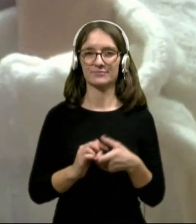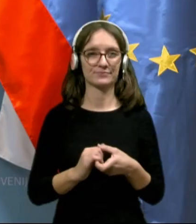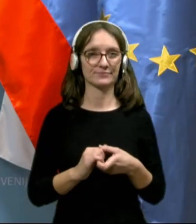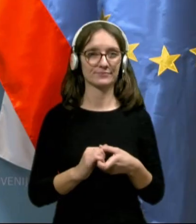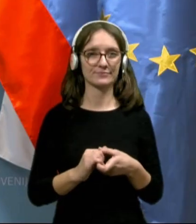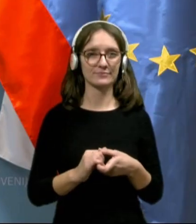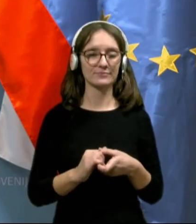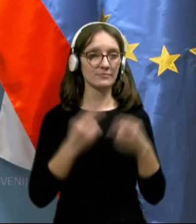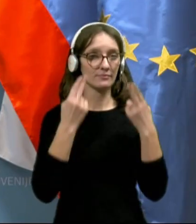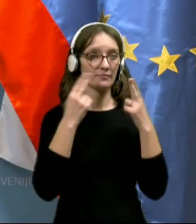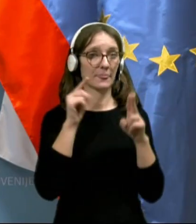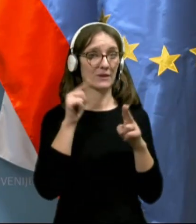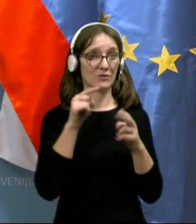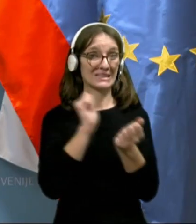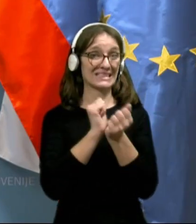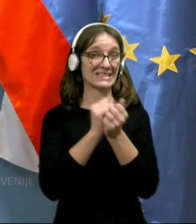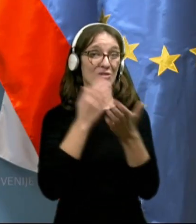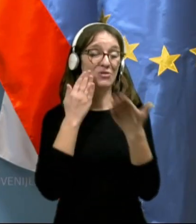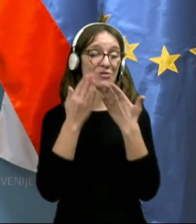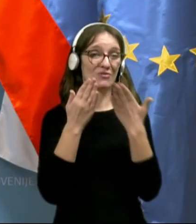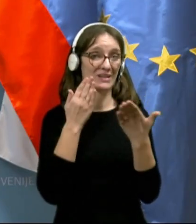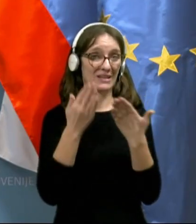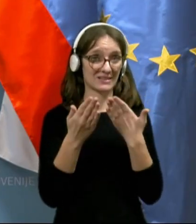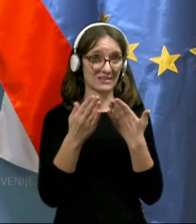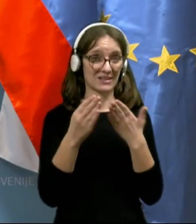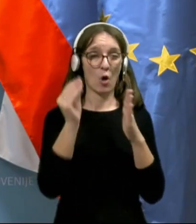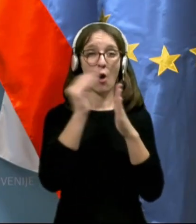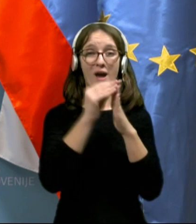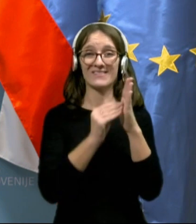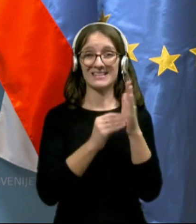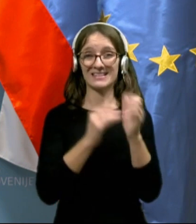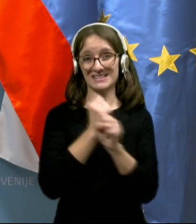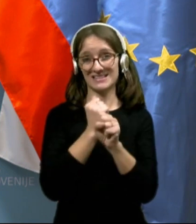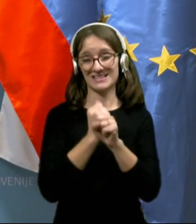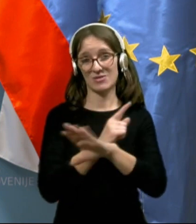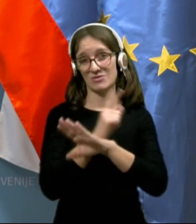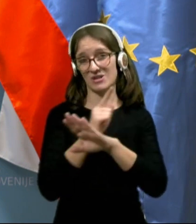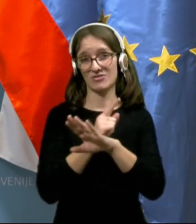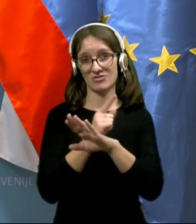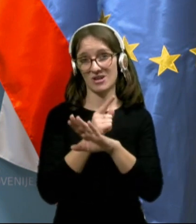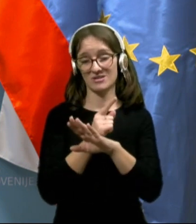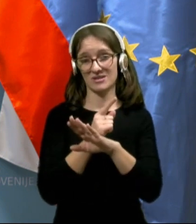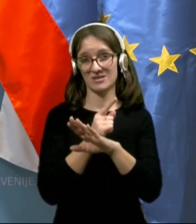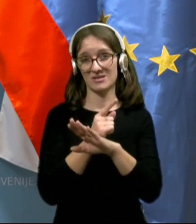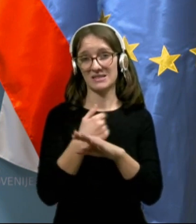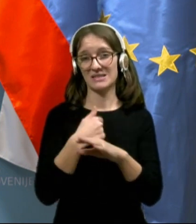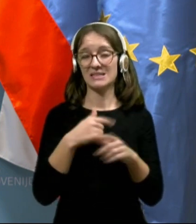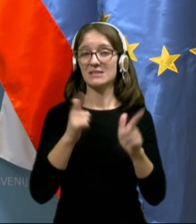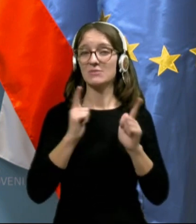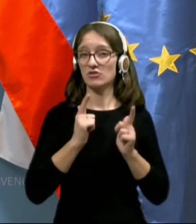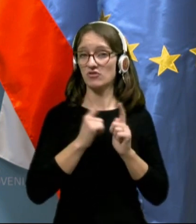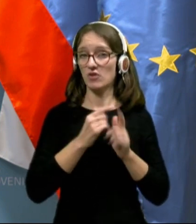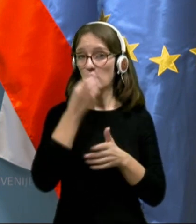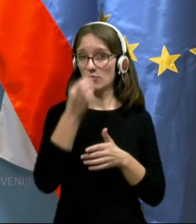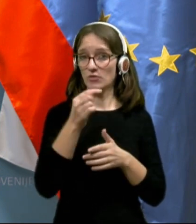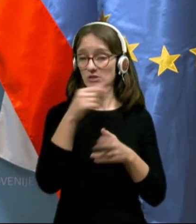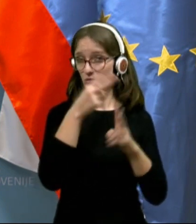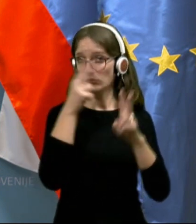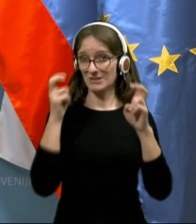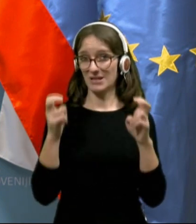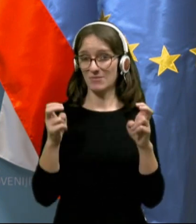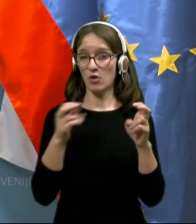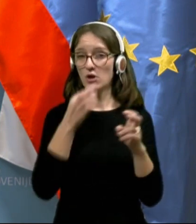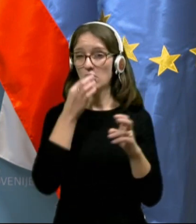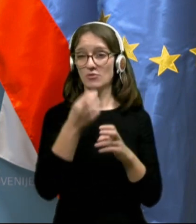To je tiskovna konferenca o evidentiranju delovnega časa. Jaz sem pričakoval vprašanje na to temo,